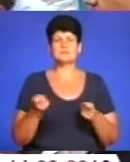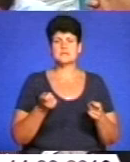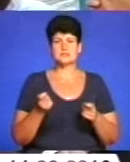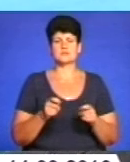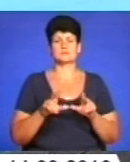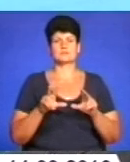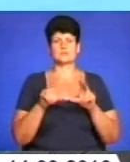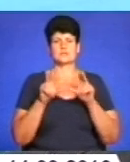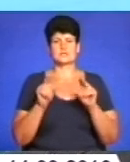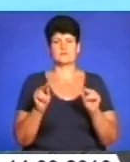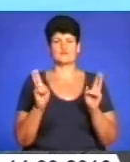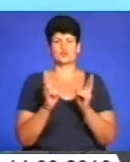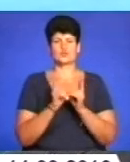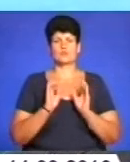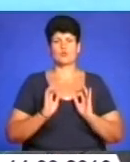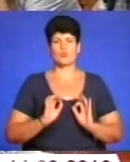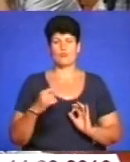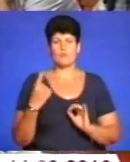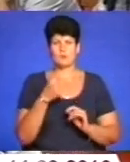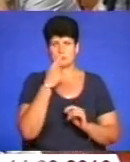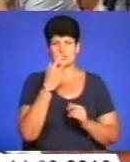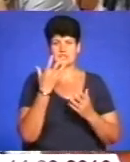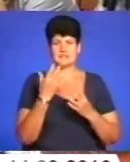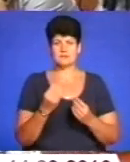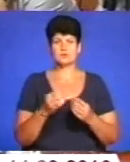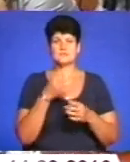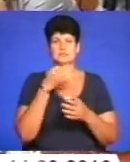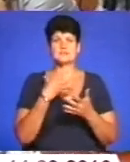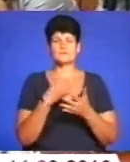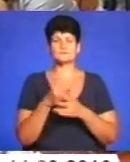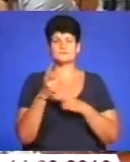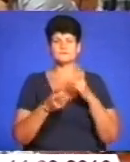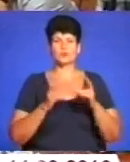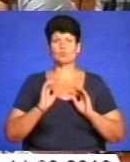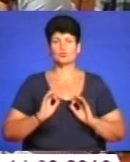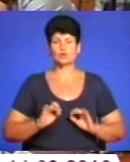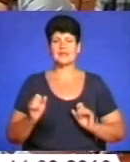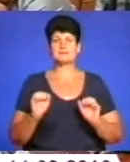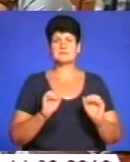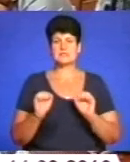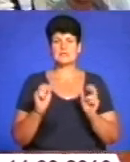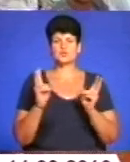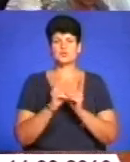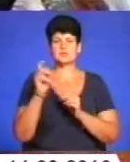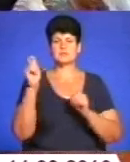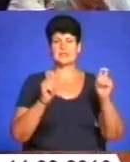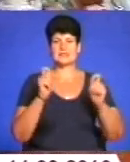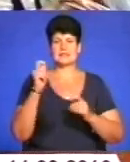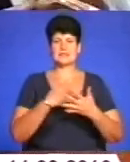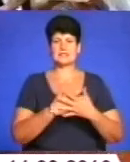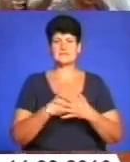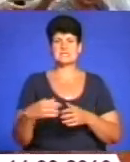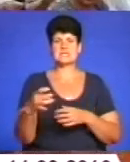зустріч з прокурором області у найближчі дні. Аби висунути свої претензії до прокурора та адміністрації, на зустріч приїхали активісти з